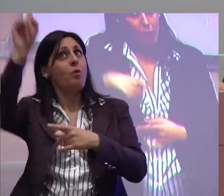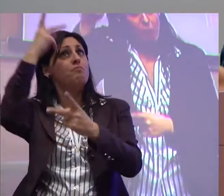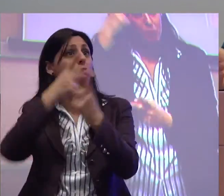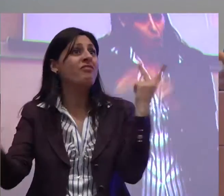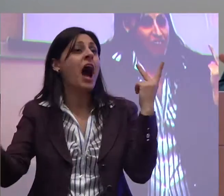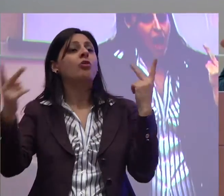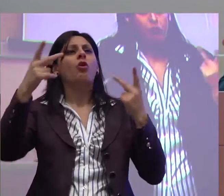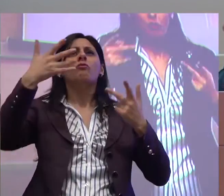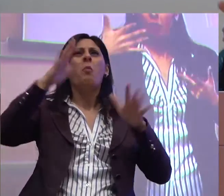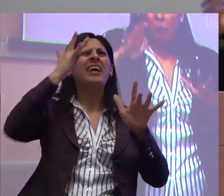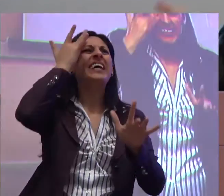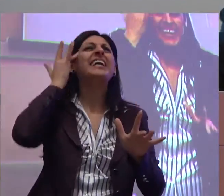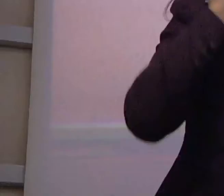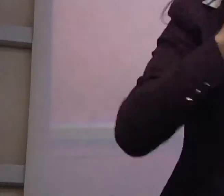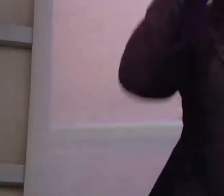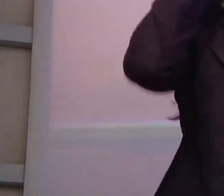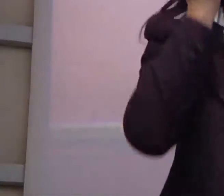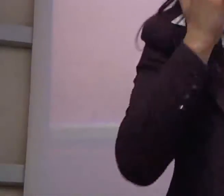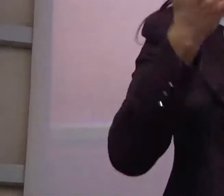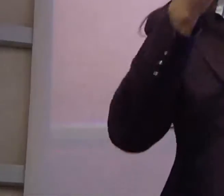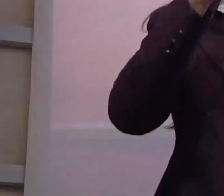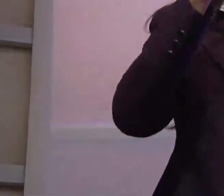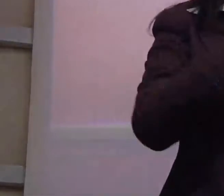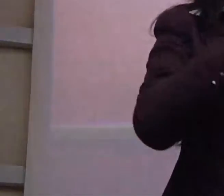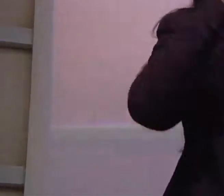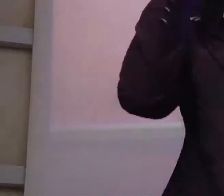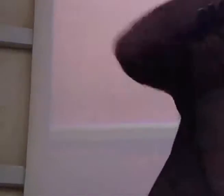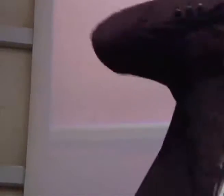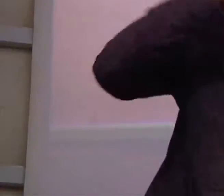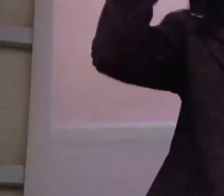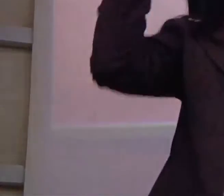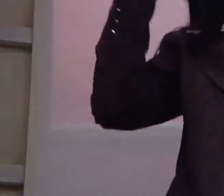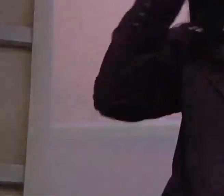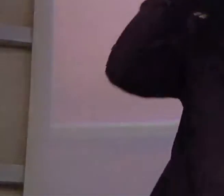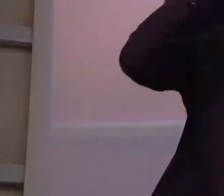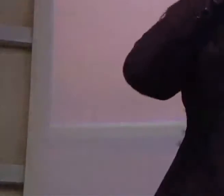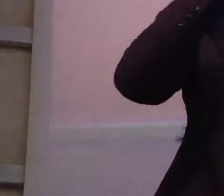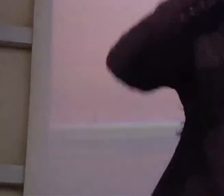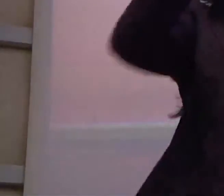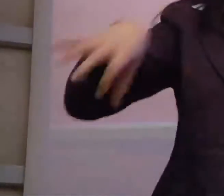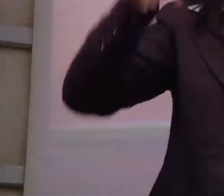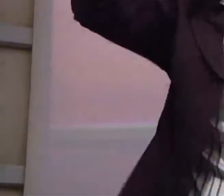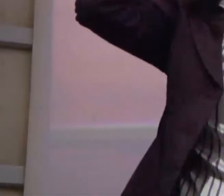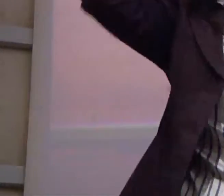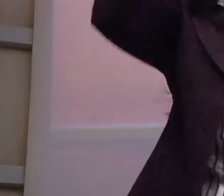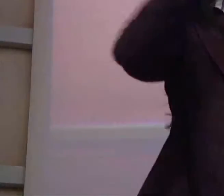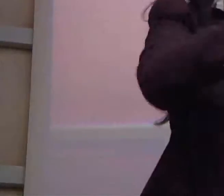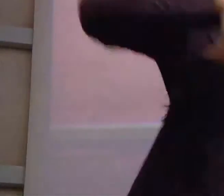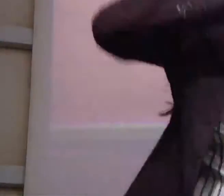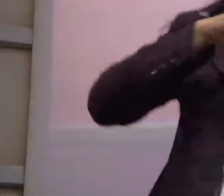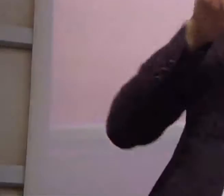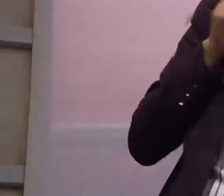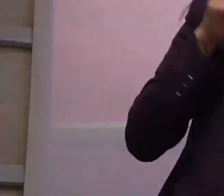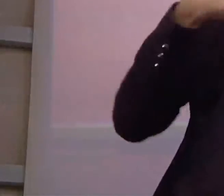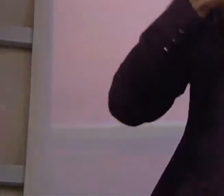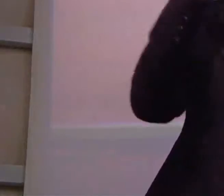poteva andare anche in direzione contraria a quello che vorremmo noi. Ora però condivido la vostra preoccupazione, bisogna